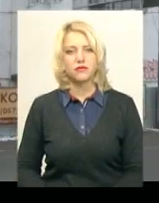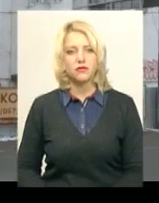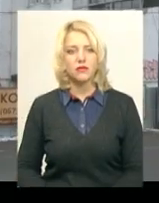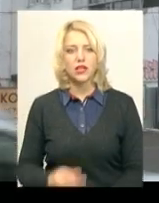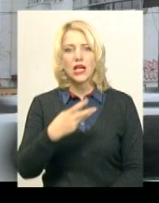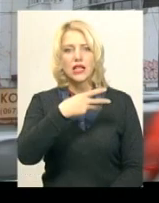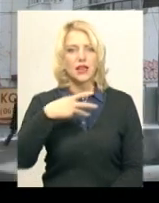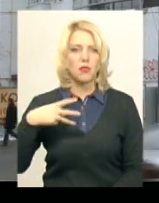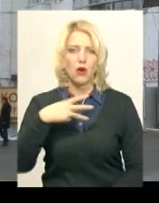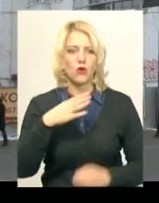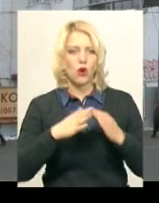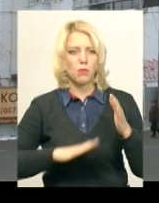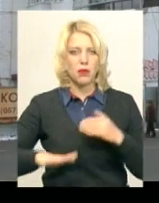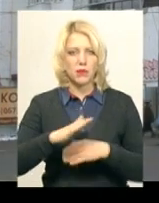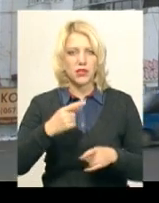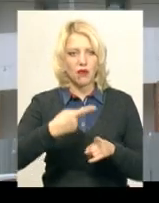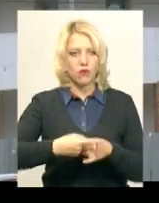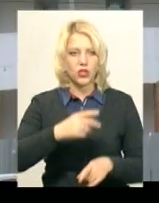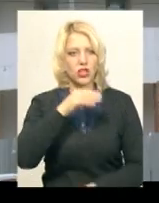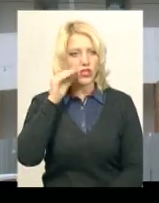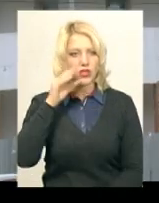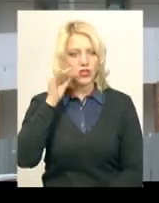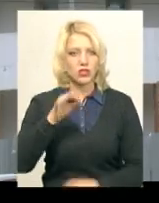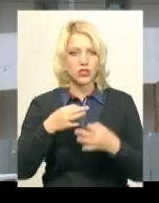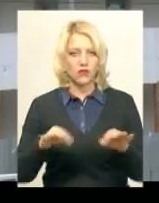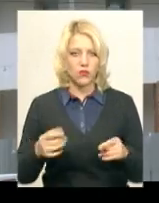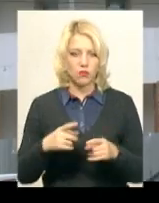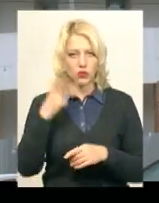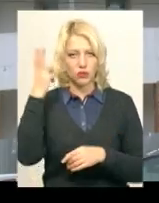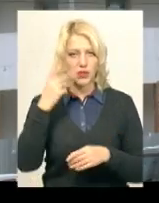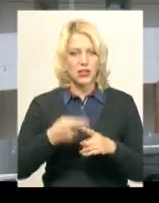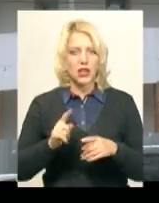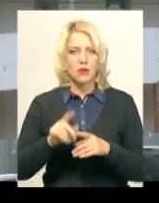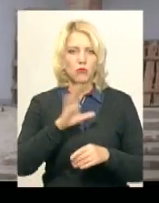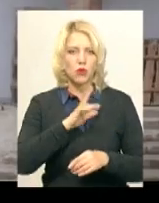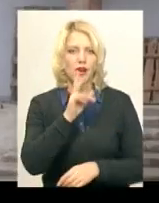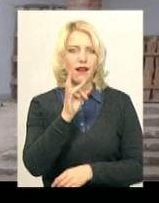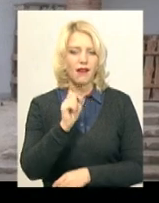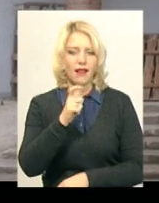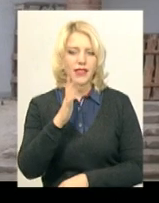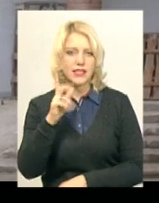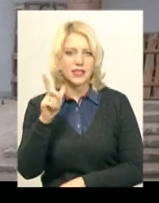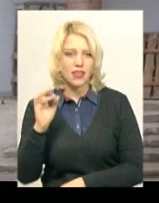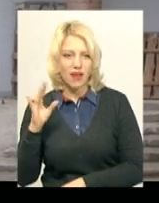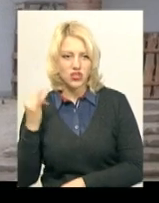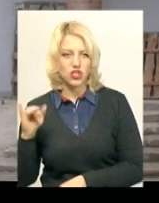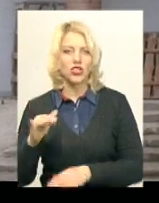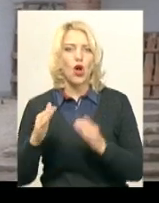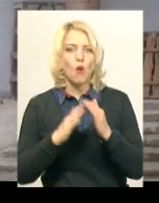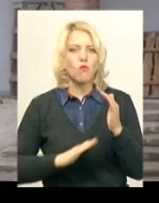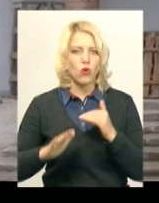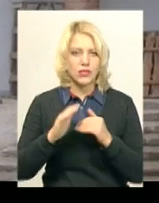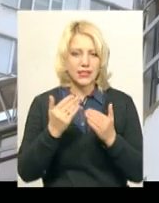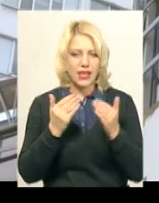Триповерхове приміщення на розі вулиць Шевченка та Свободощу у Хмельницькому будувалось під краєзнавчий музей. Але його туди так і не перенесли.